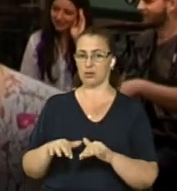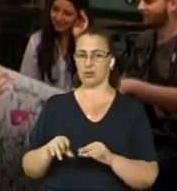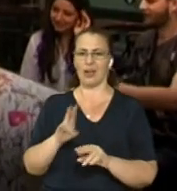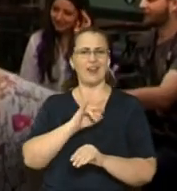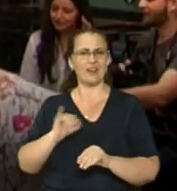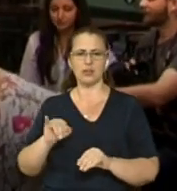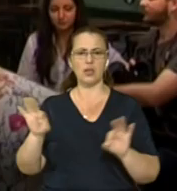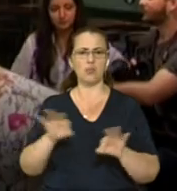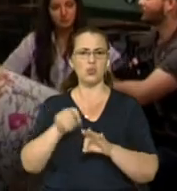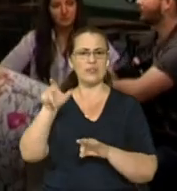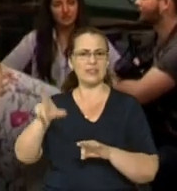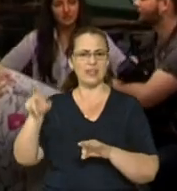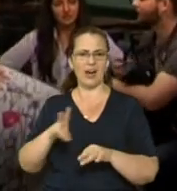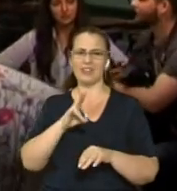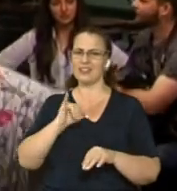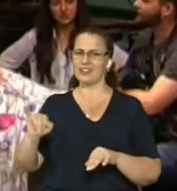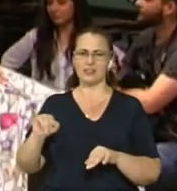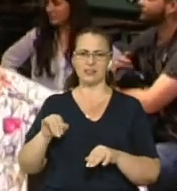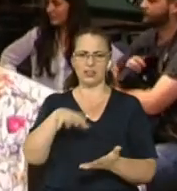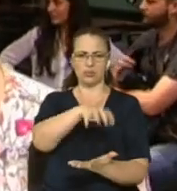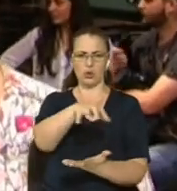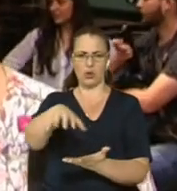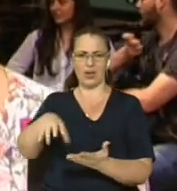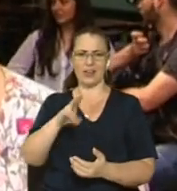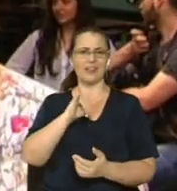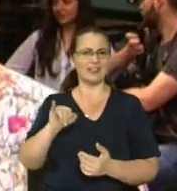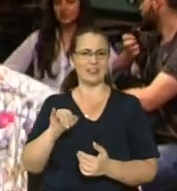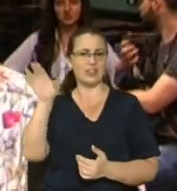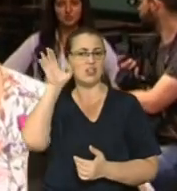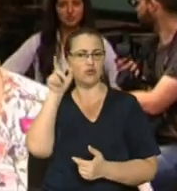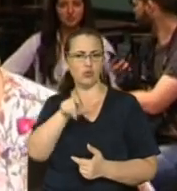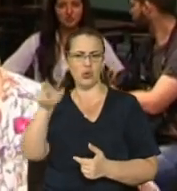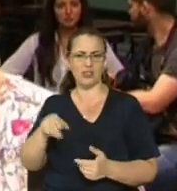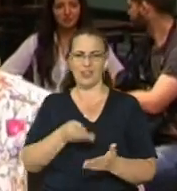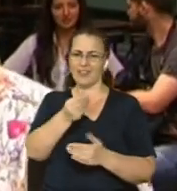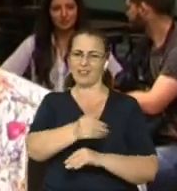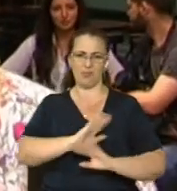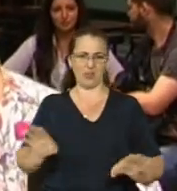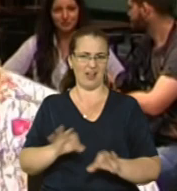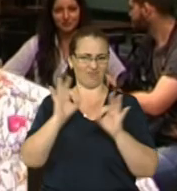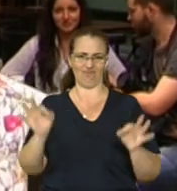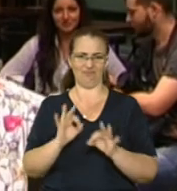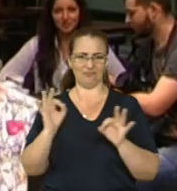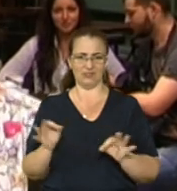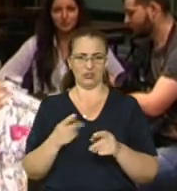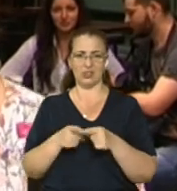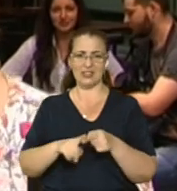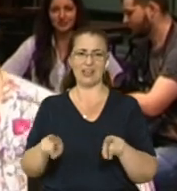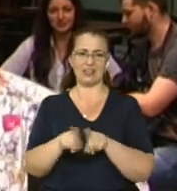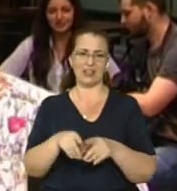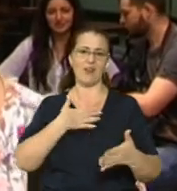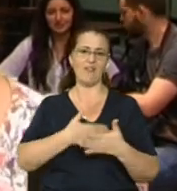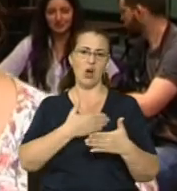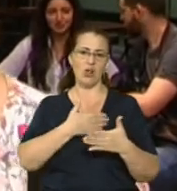музиканти, ні локації, ні слухачі не платять гроші, ніхто нікому не платить грошей. Тобто це такий